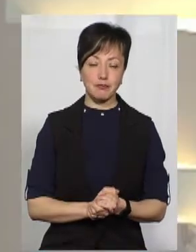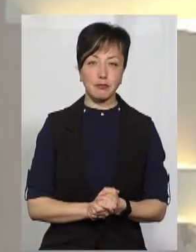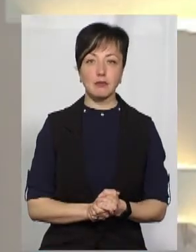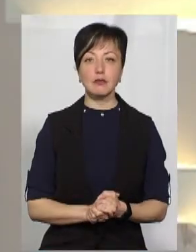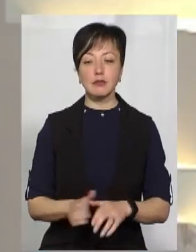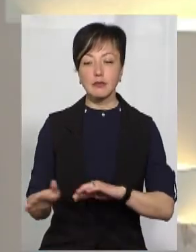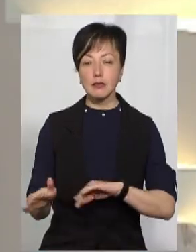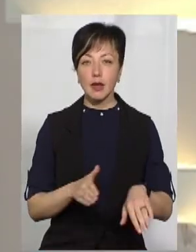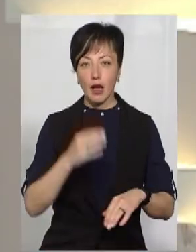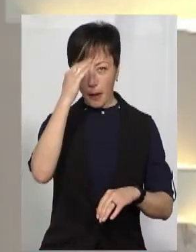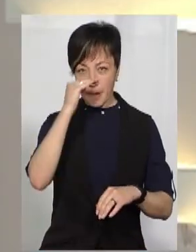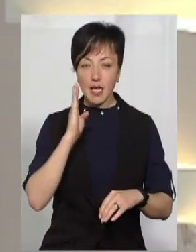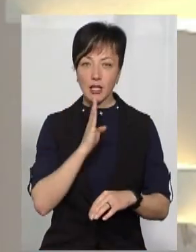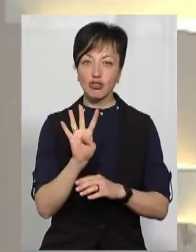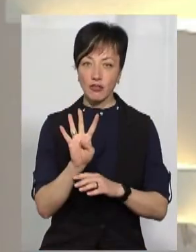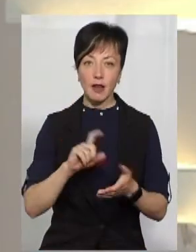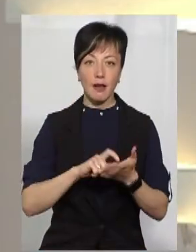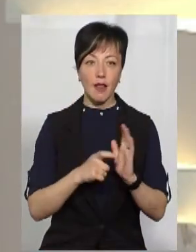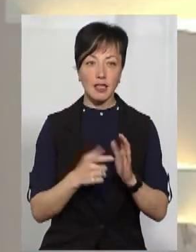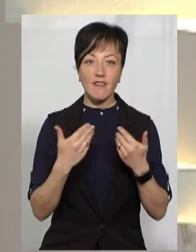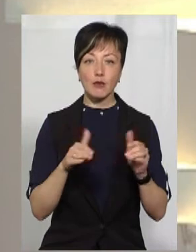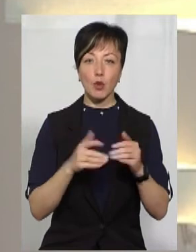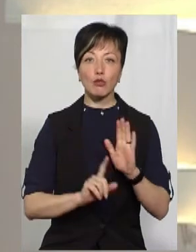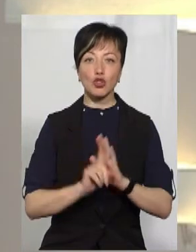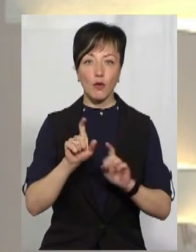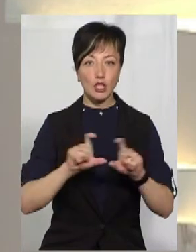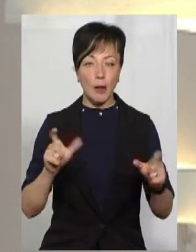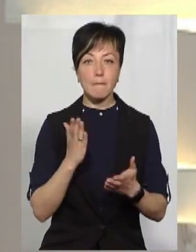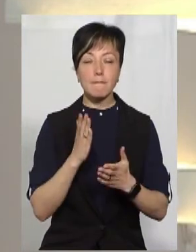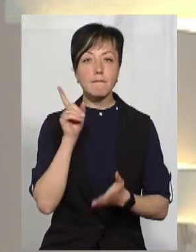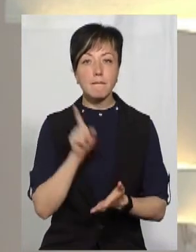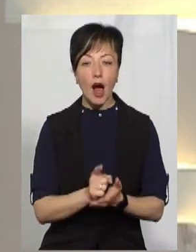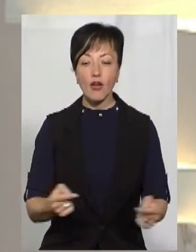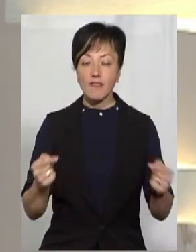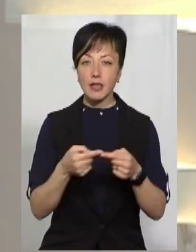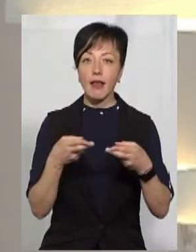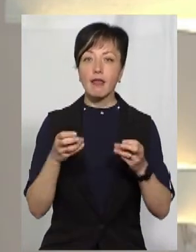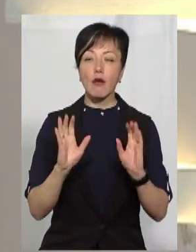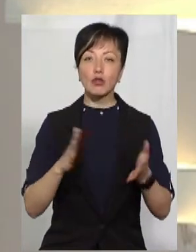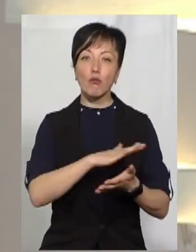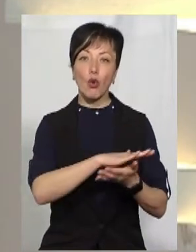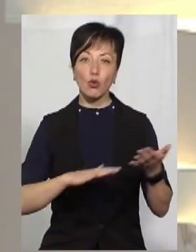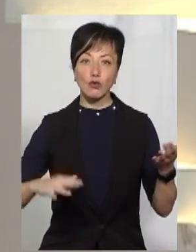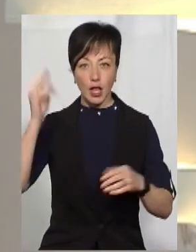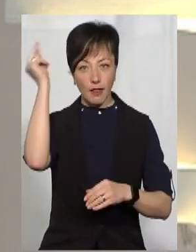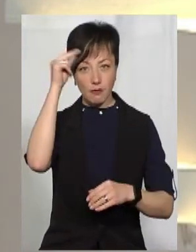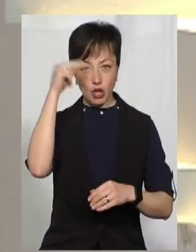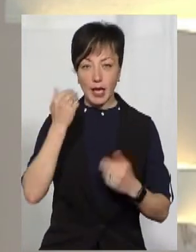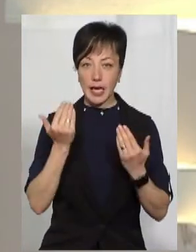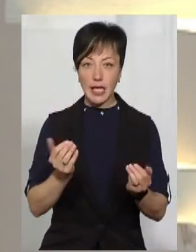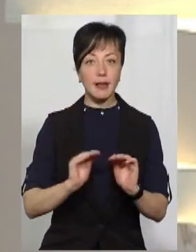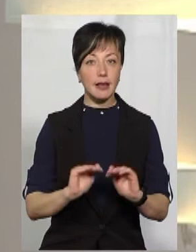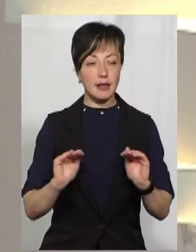Батьки четвертокласників, випускників початкових шкіл мають визначитися з тим, де будуть продовжувати навчання